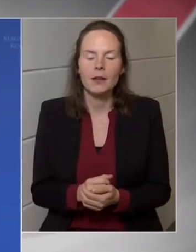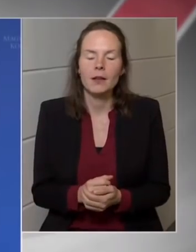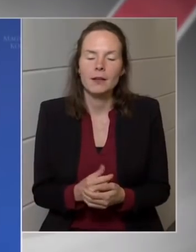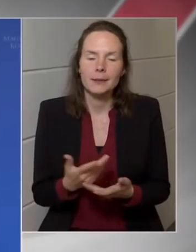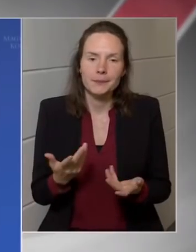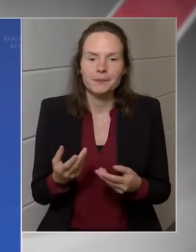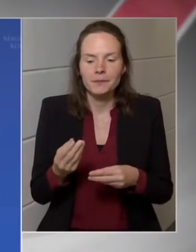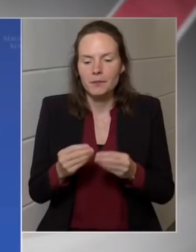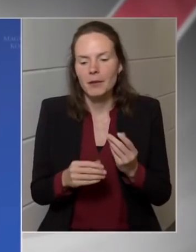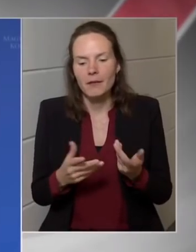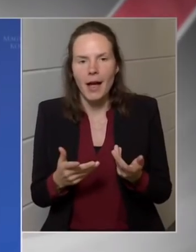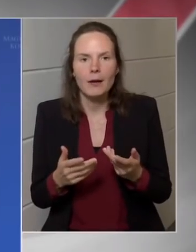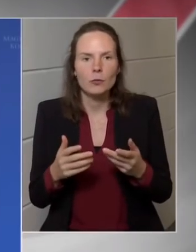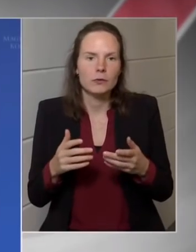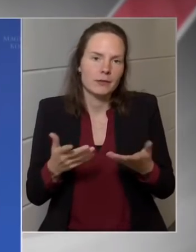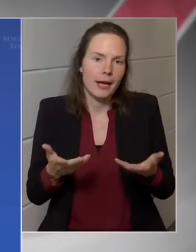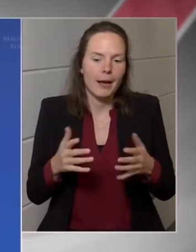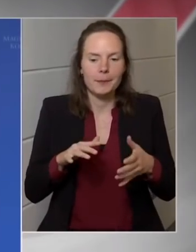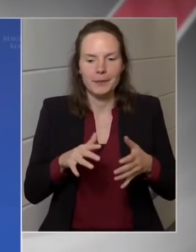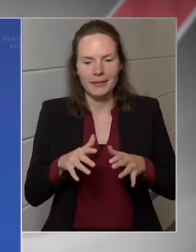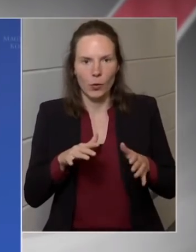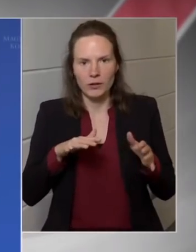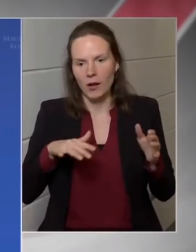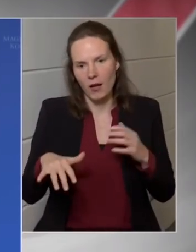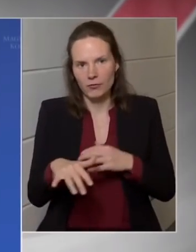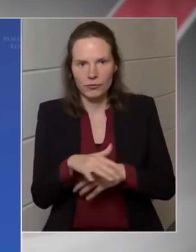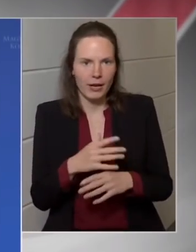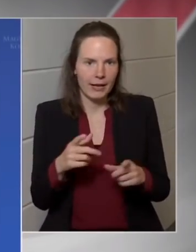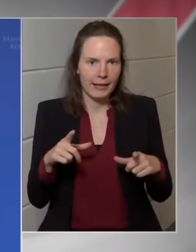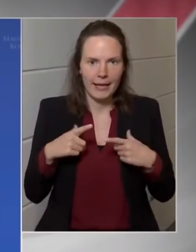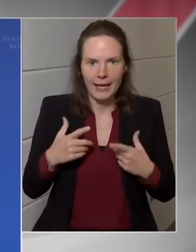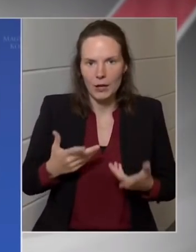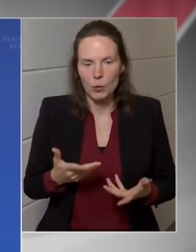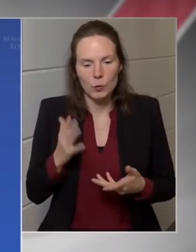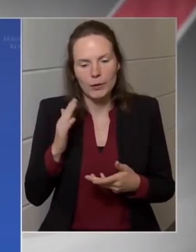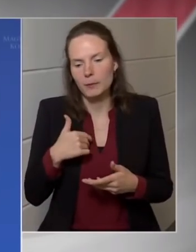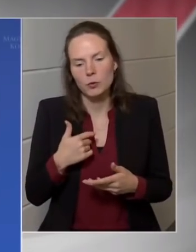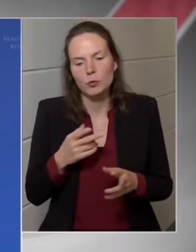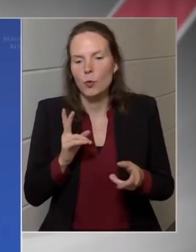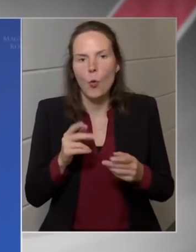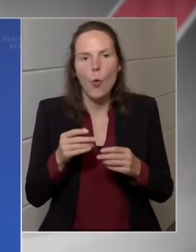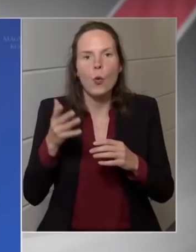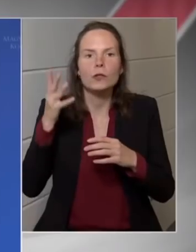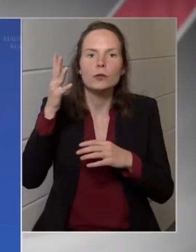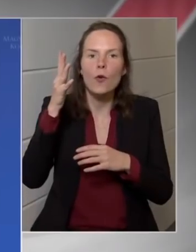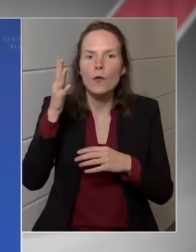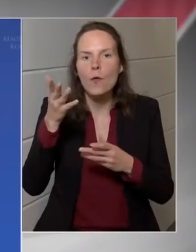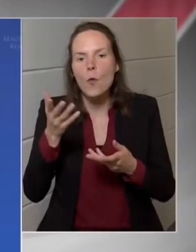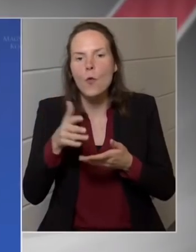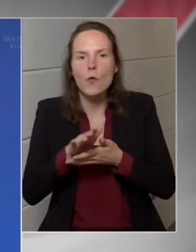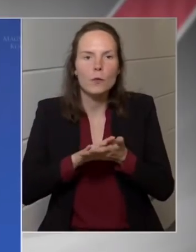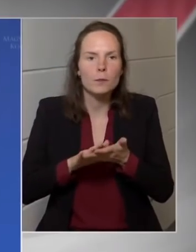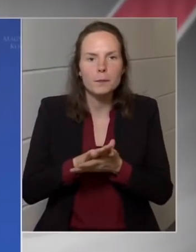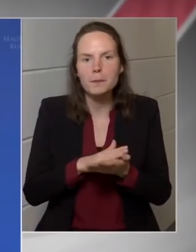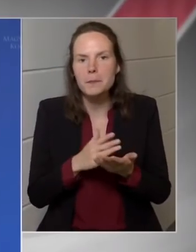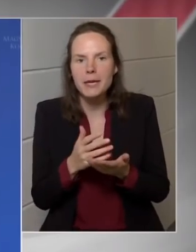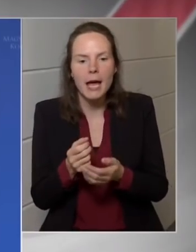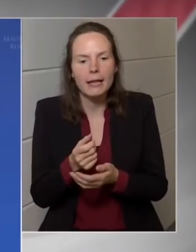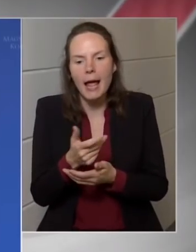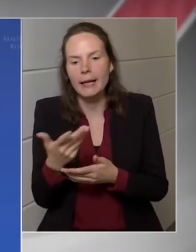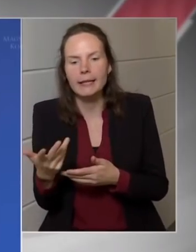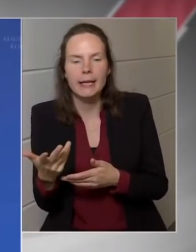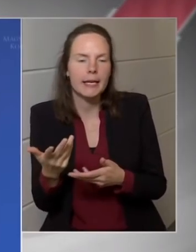hatalmas bizonytalanságban élünk, és nem tudjuk, hogy ott esetben a jövőben milyen egyéb